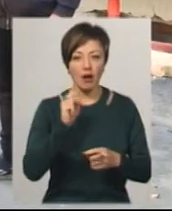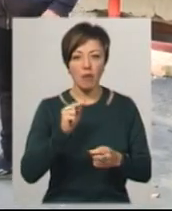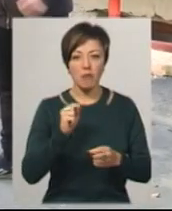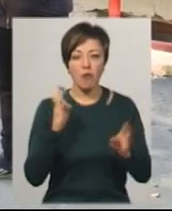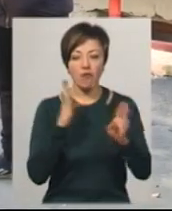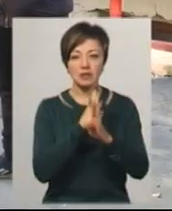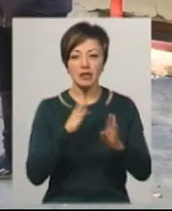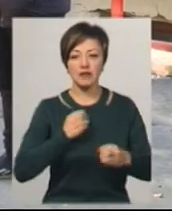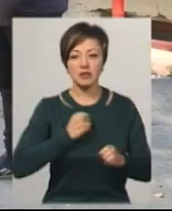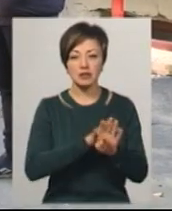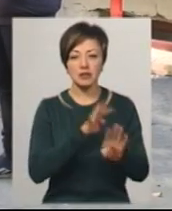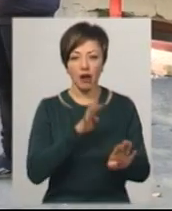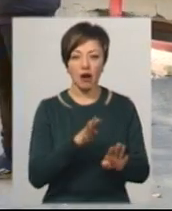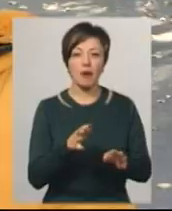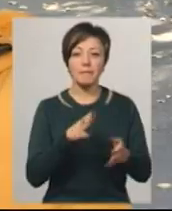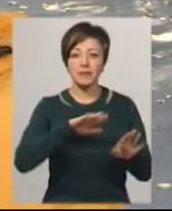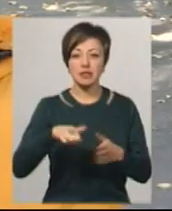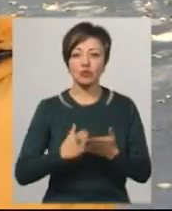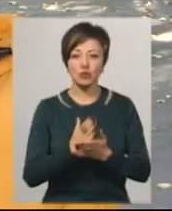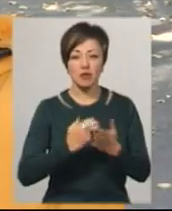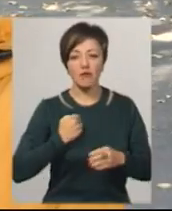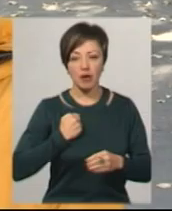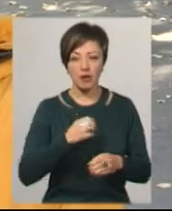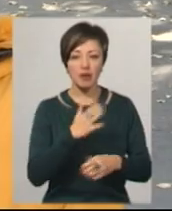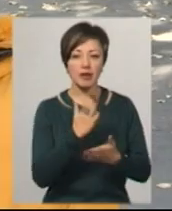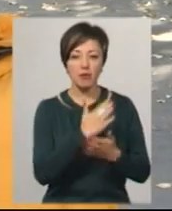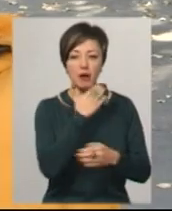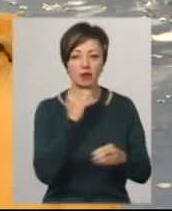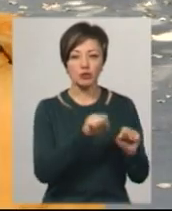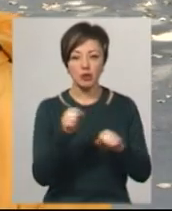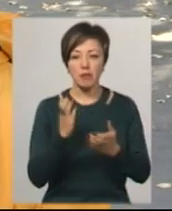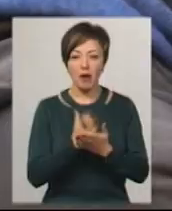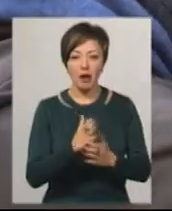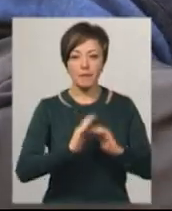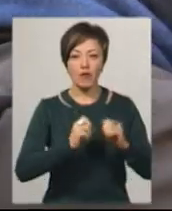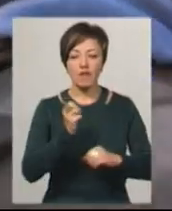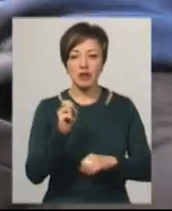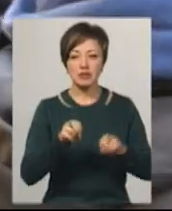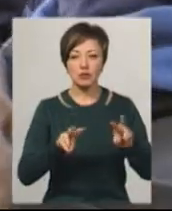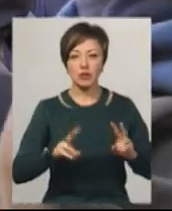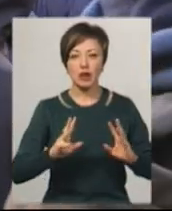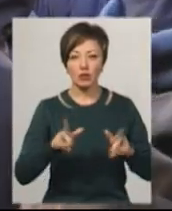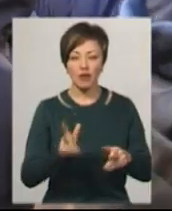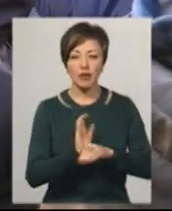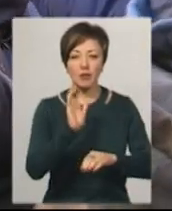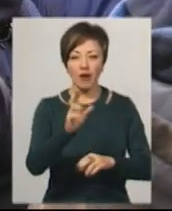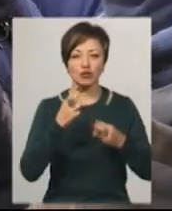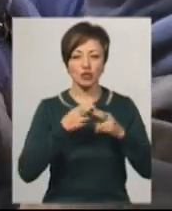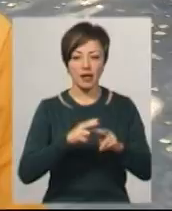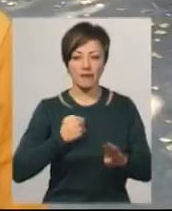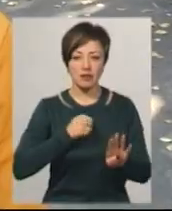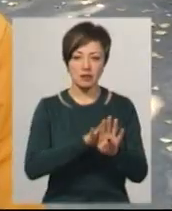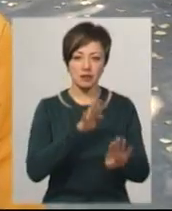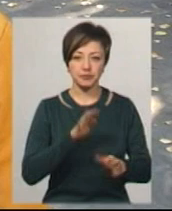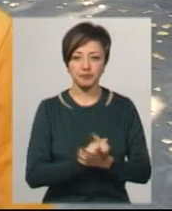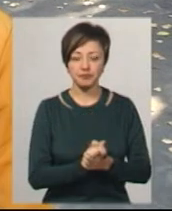Після служби в армії відкривається багато можливостей, каже Михайло Самборський. Має професію тракториста, тож отримав направлення в інженерні війська, додає хлопець.